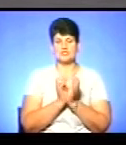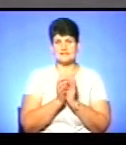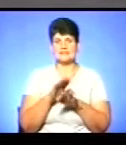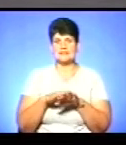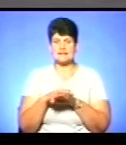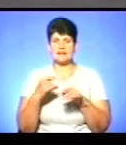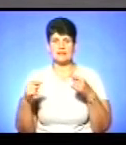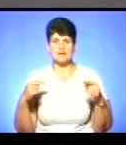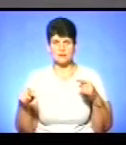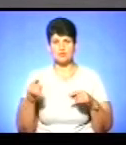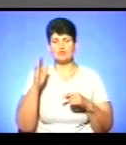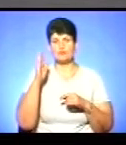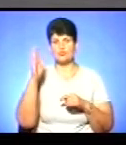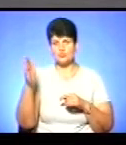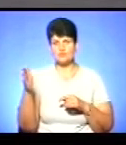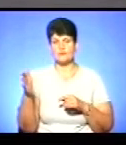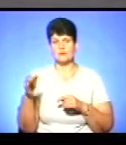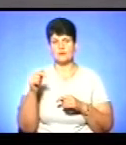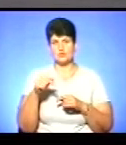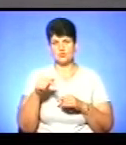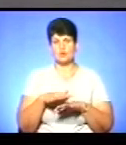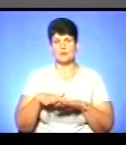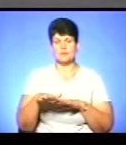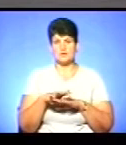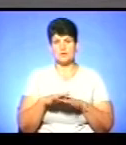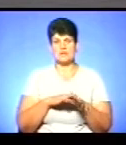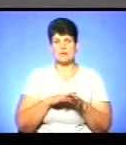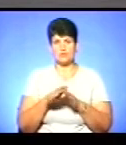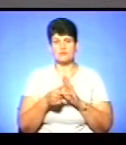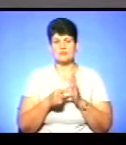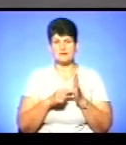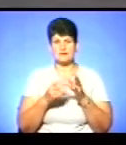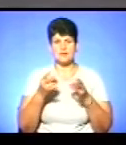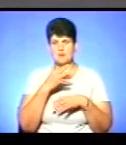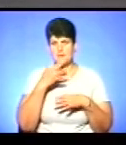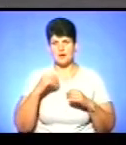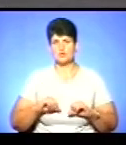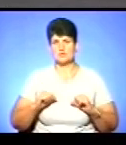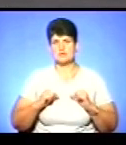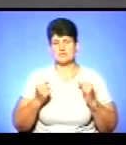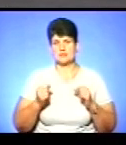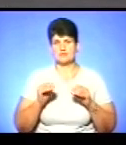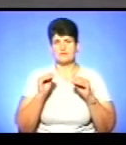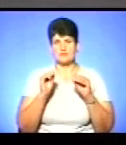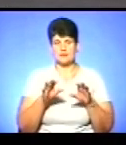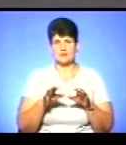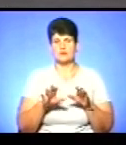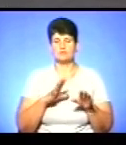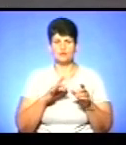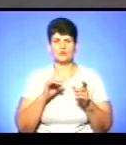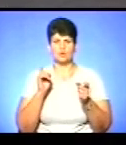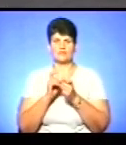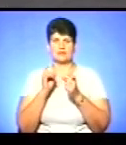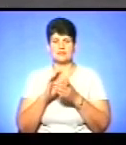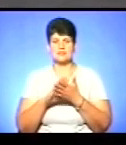того, щоб спрогнозувати цю мережу і наповненість класи, треба було багато зусиль докласти. Виникали і конфліктні ситуації,